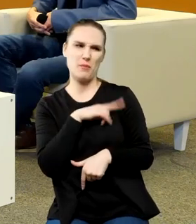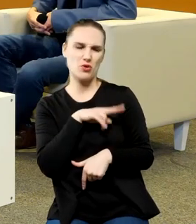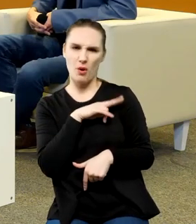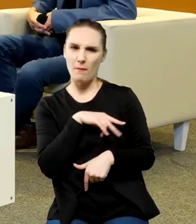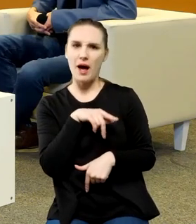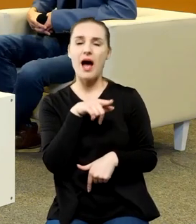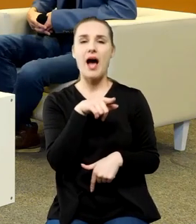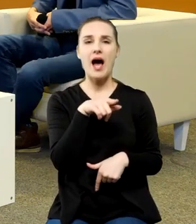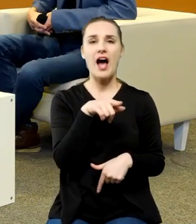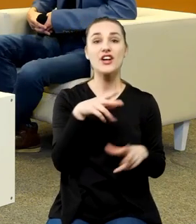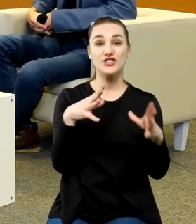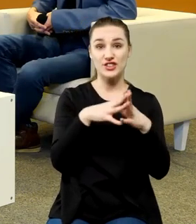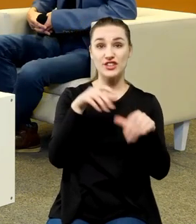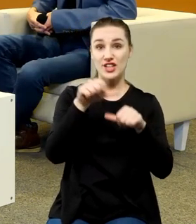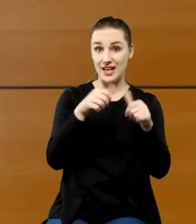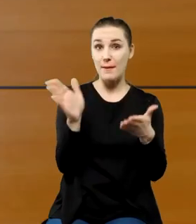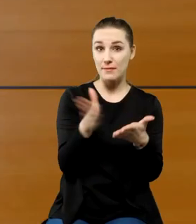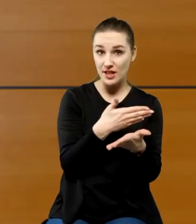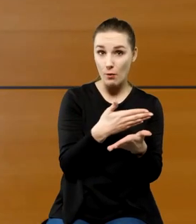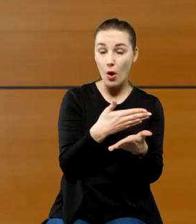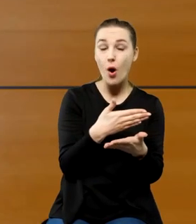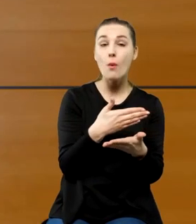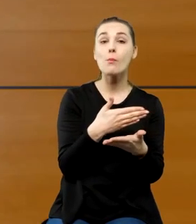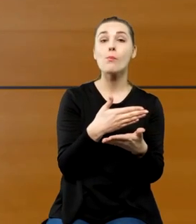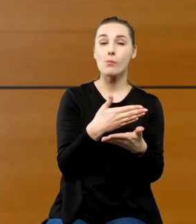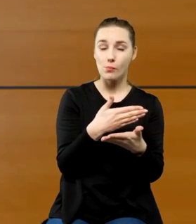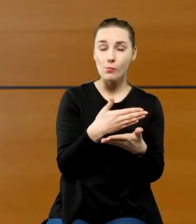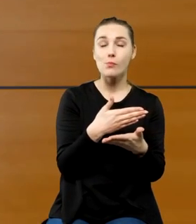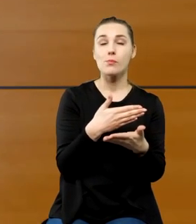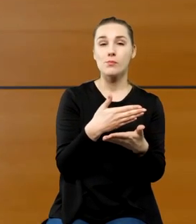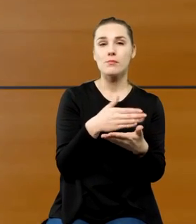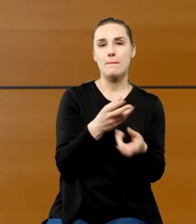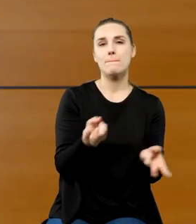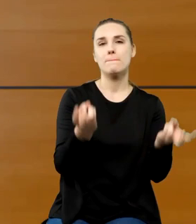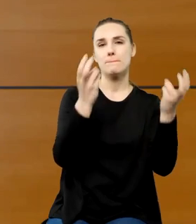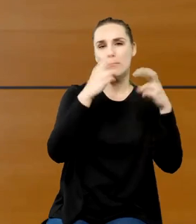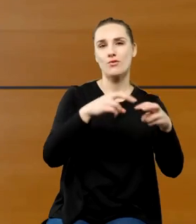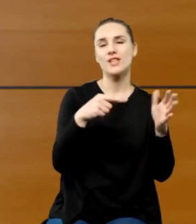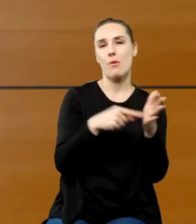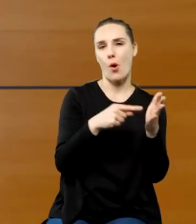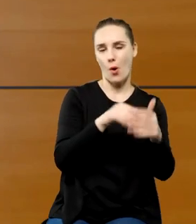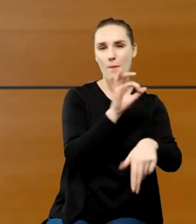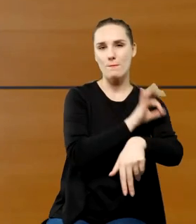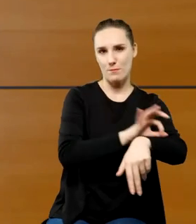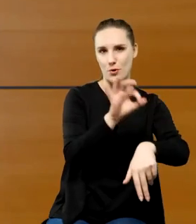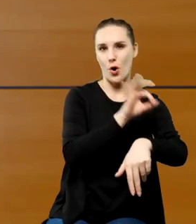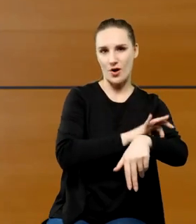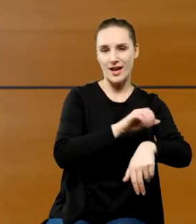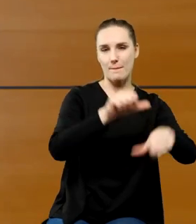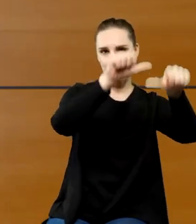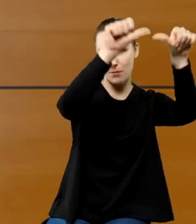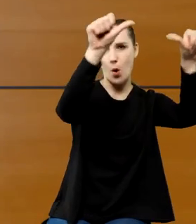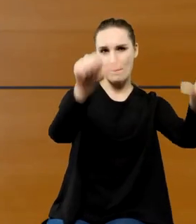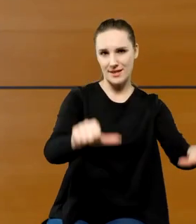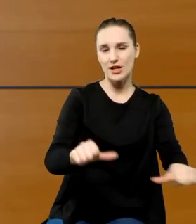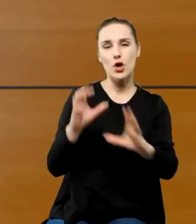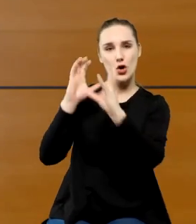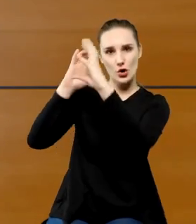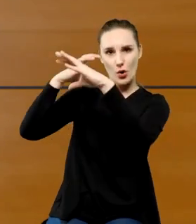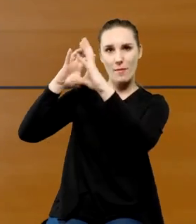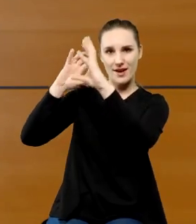kolejna dekada powoduje, że powstaje ten projekt pomnika Kopernika